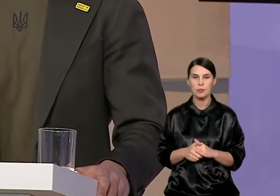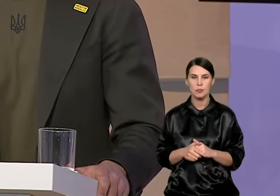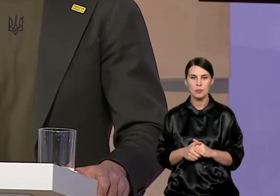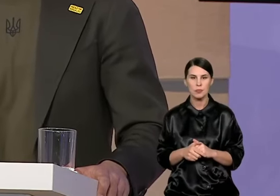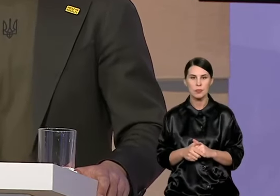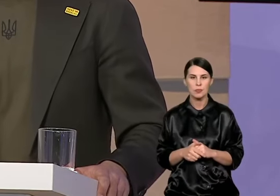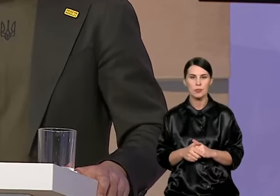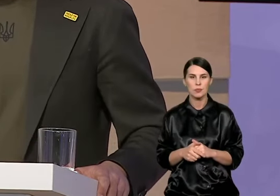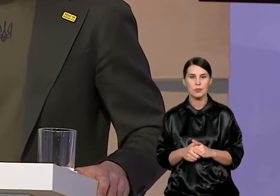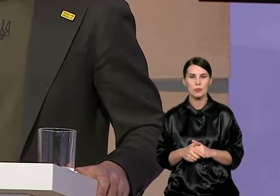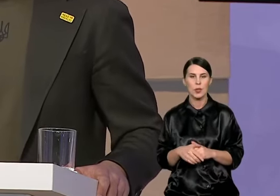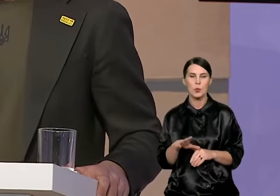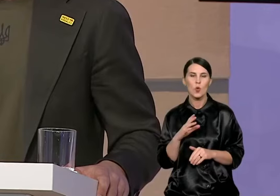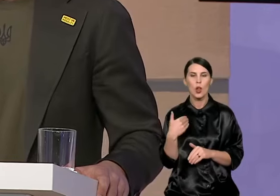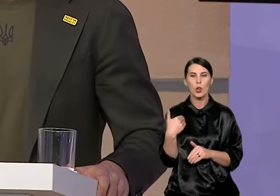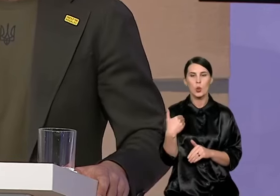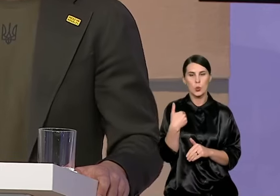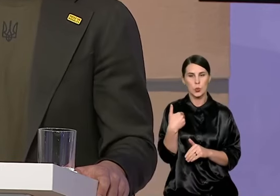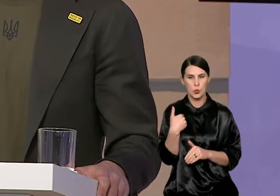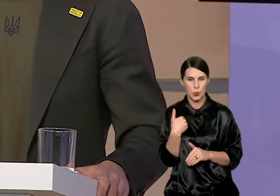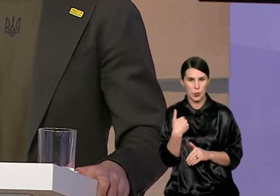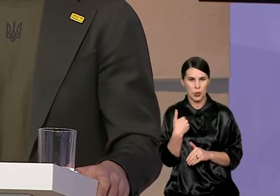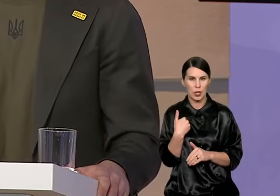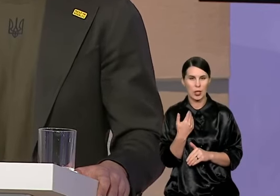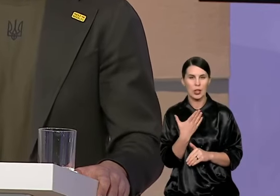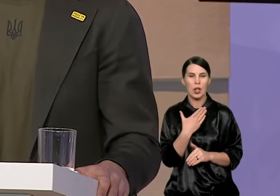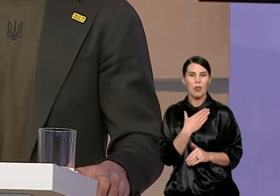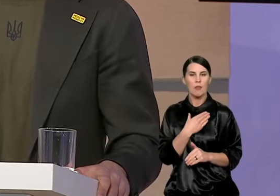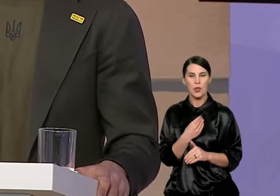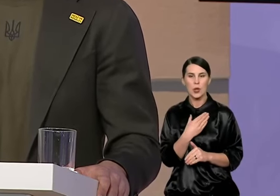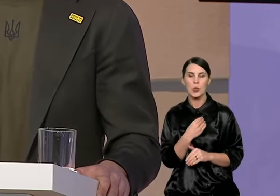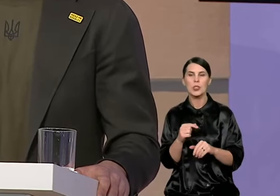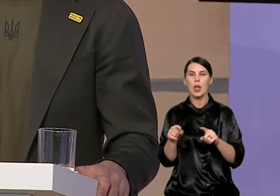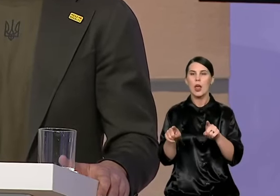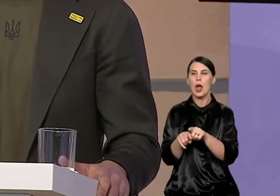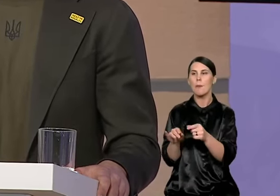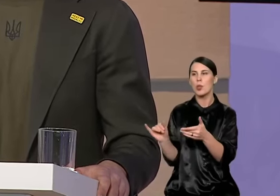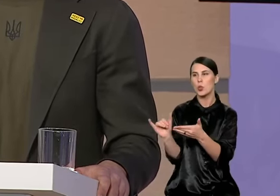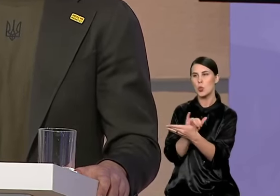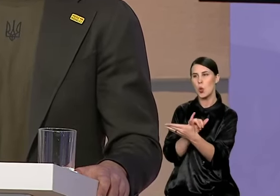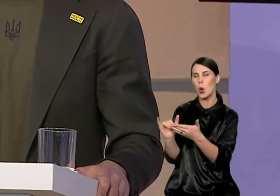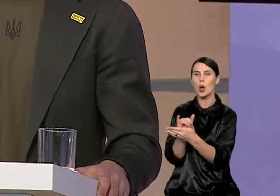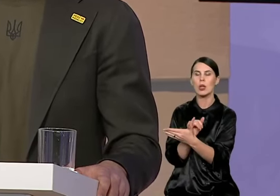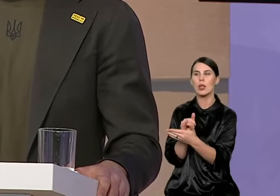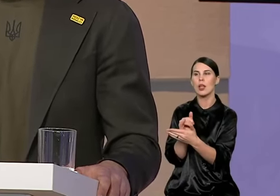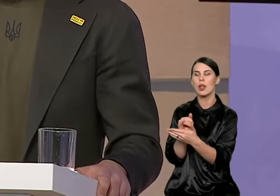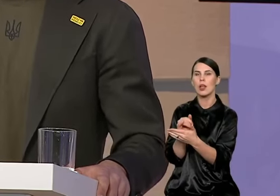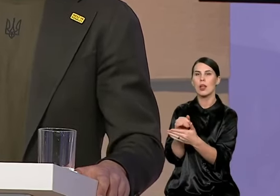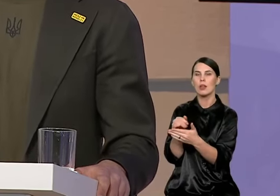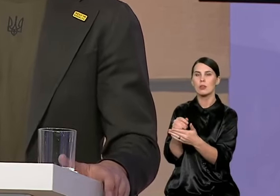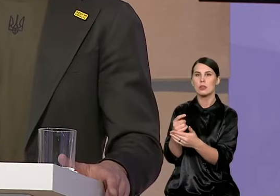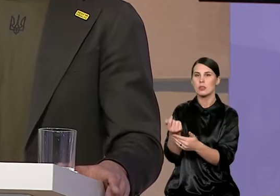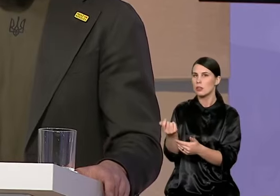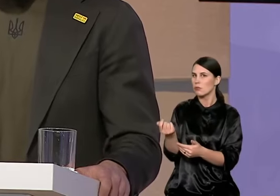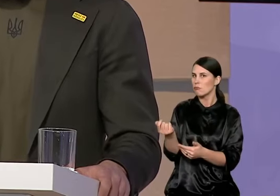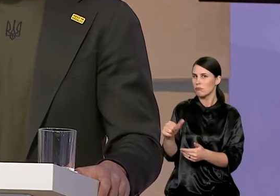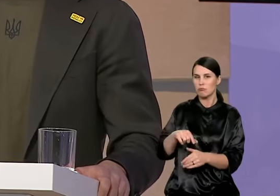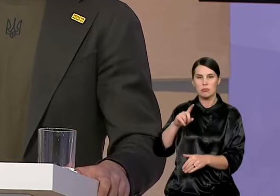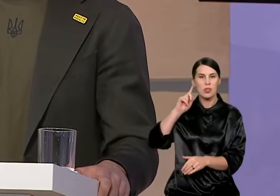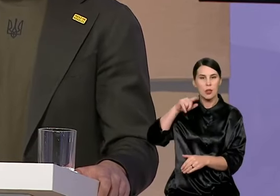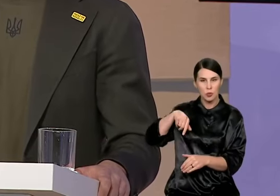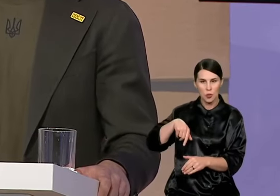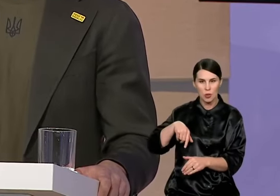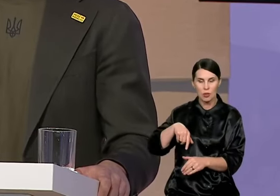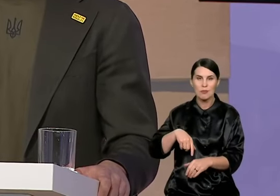Šitoje laidoje nuskambė lūkestis, kad Vilnius niekada nebūtų toks kaip Nijorkas. Aš net ne nemanau, kad priešingai. Aš žinau, kad Vilnius gali būti